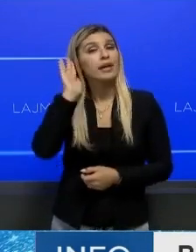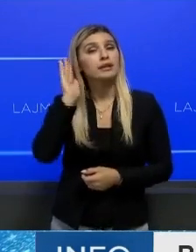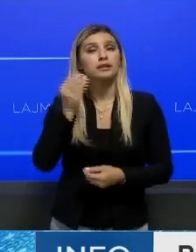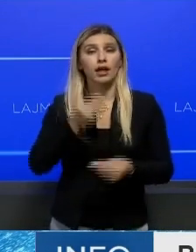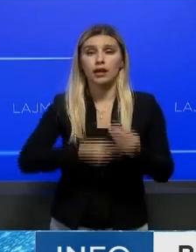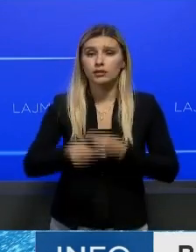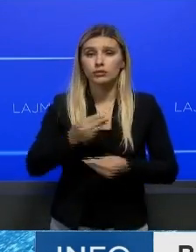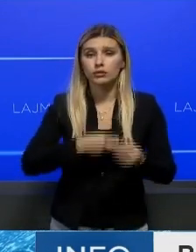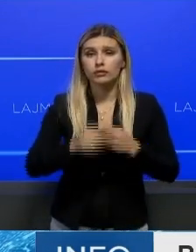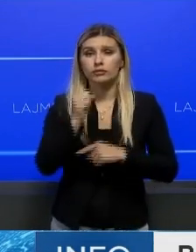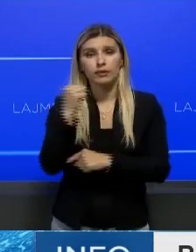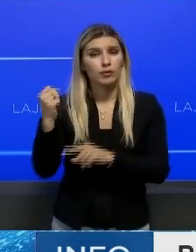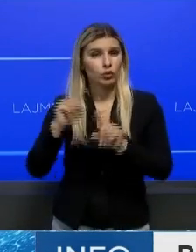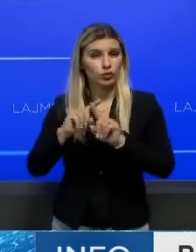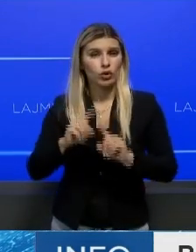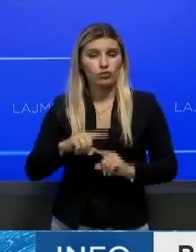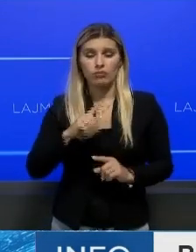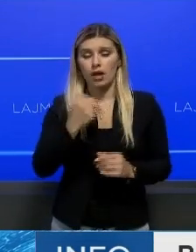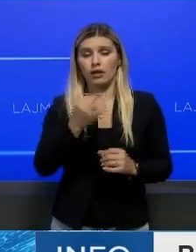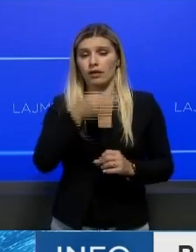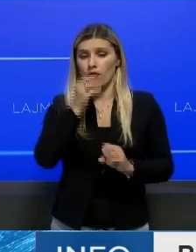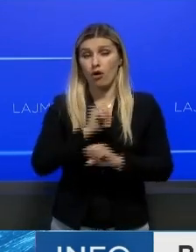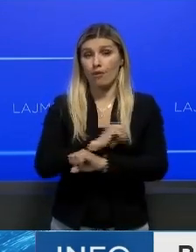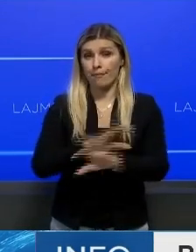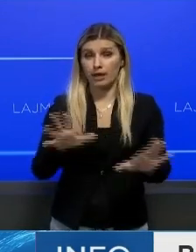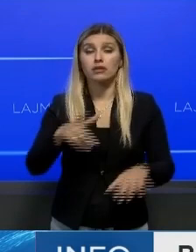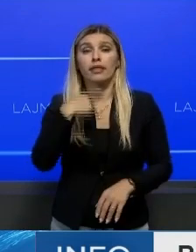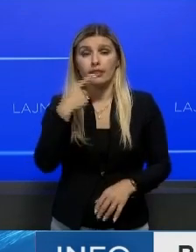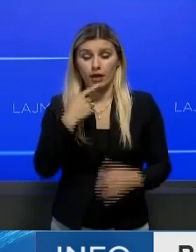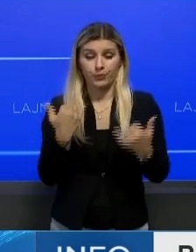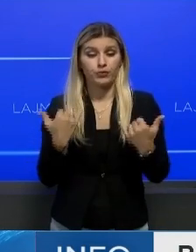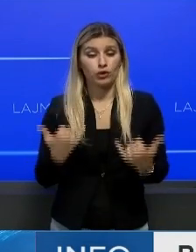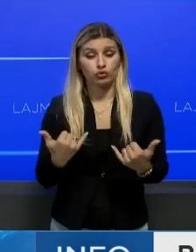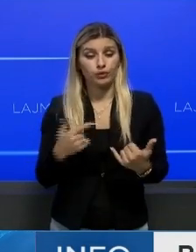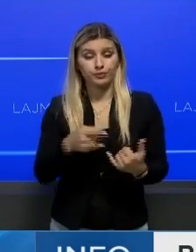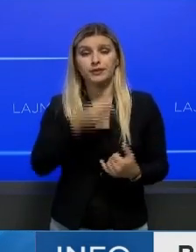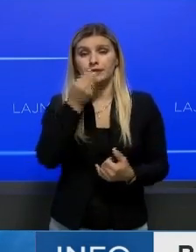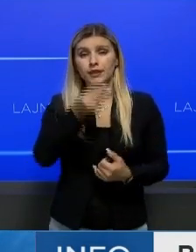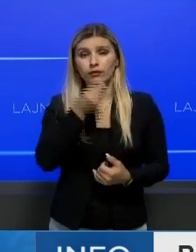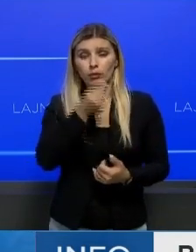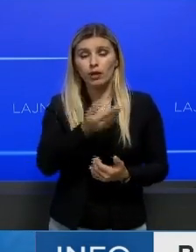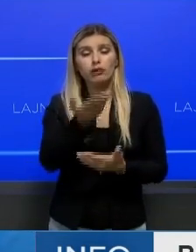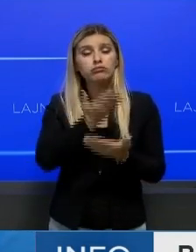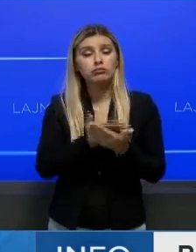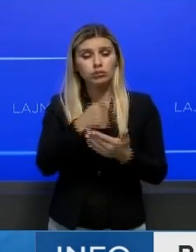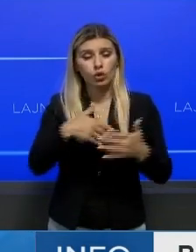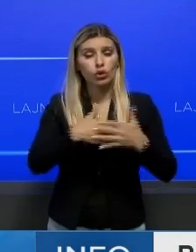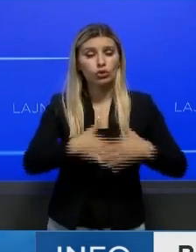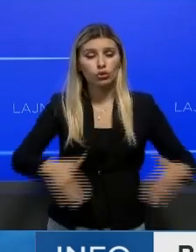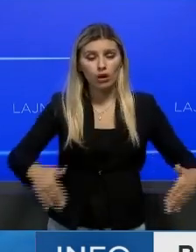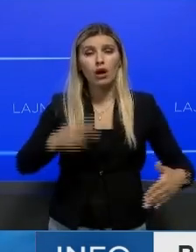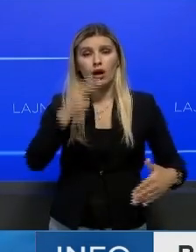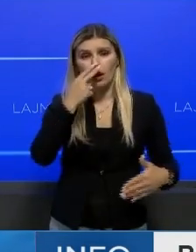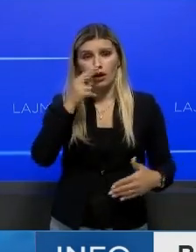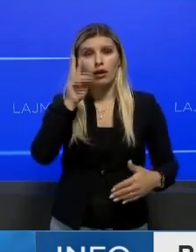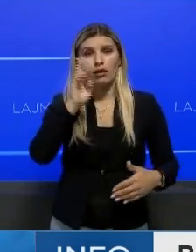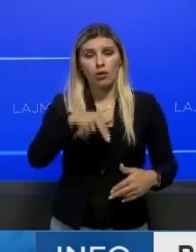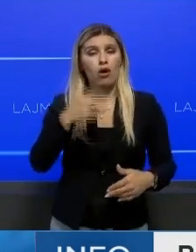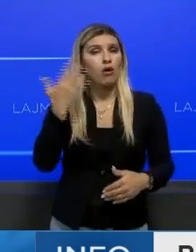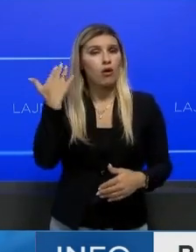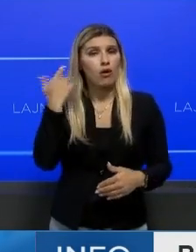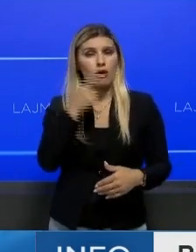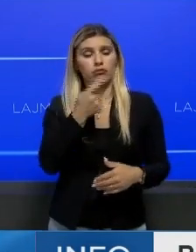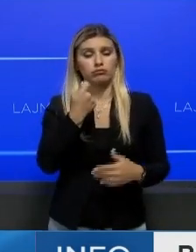Rozeta Hajdari në një konferensë për media ka deklaruar sot se nga të dhenat e ofruara nga dogana vërrejt se për kunder që ka pasur